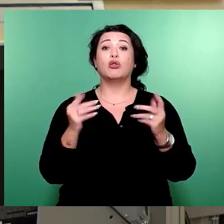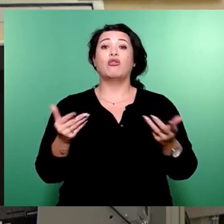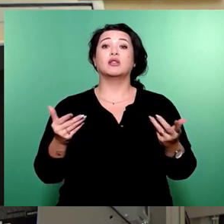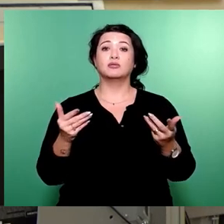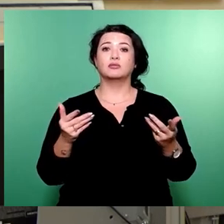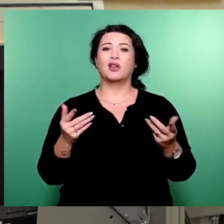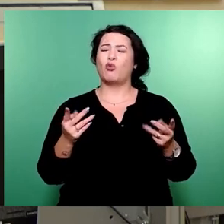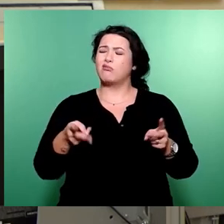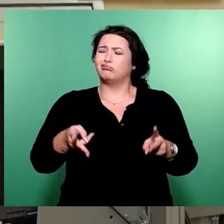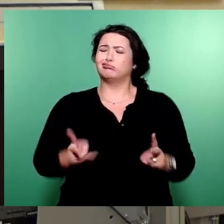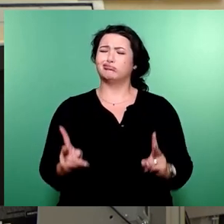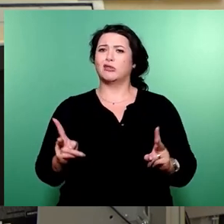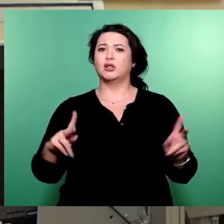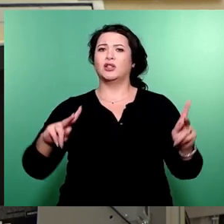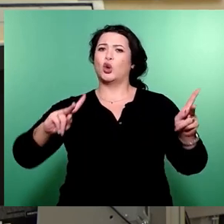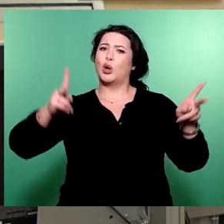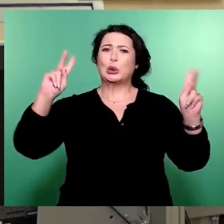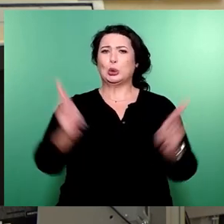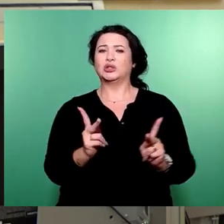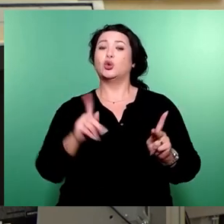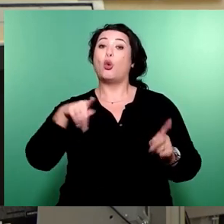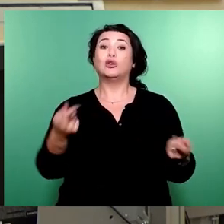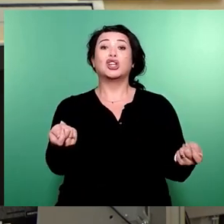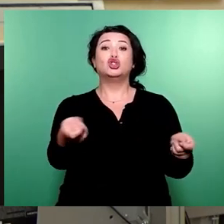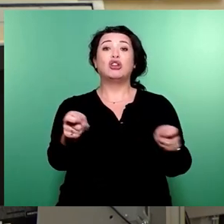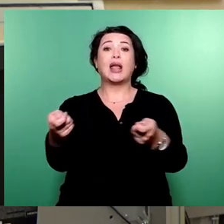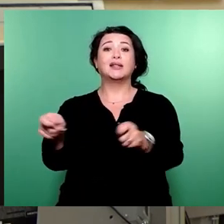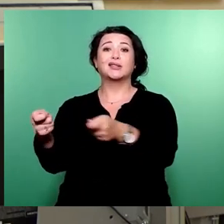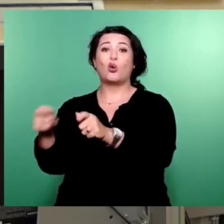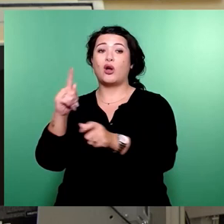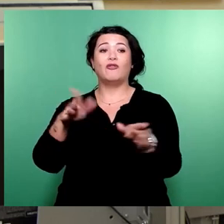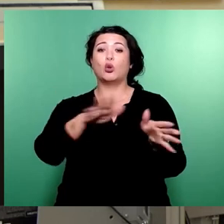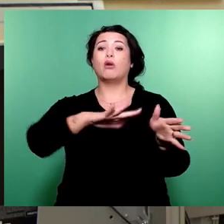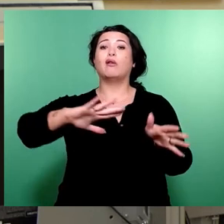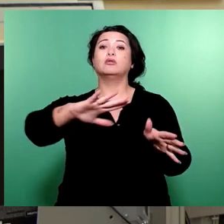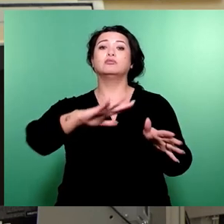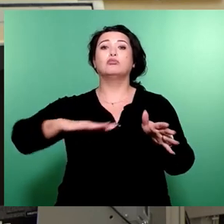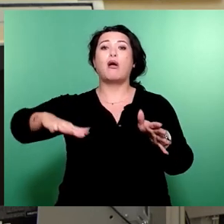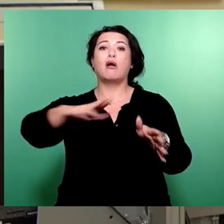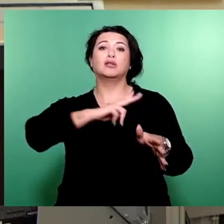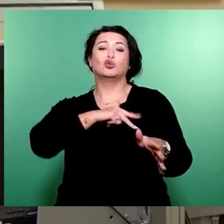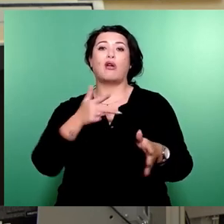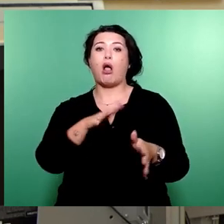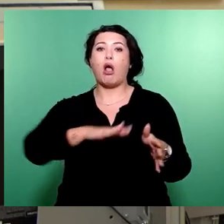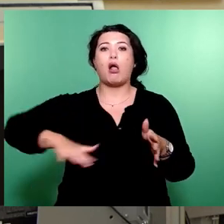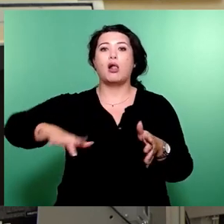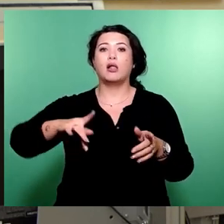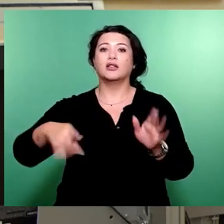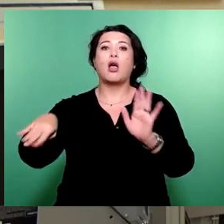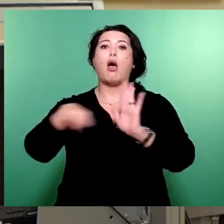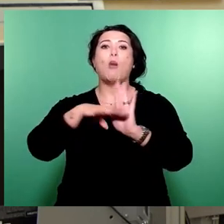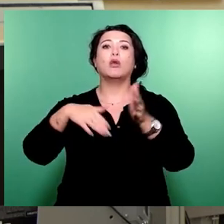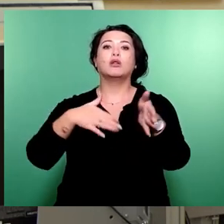Kürzungen und tatsächlich auch Schließungen im sozialen Bereich ab Januar. So wäre das hier einfach.